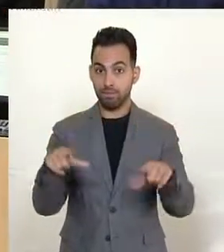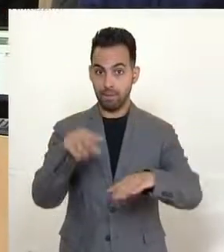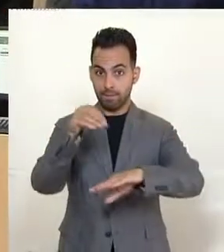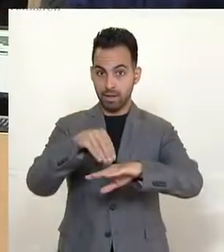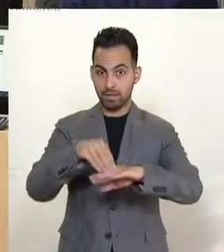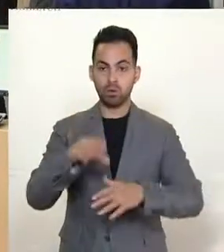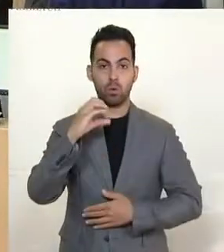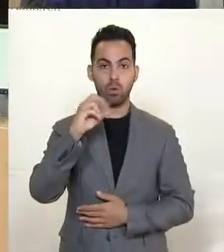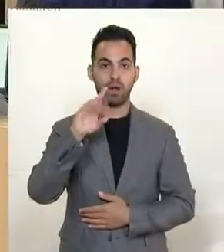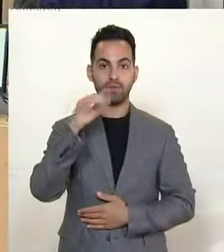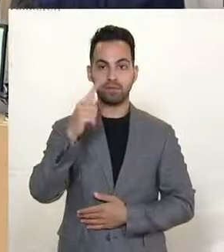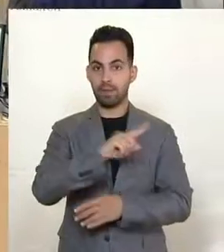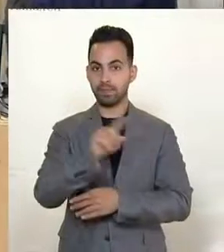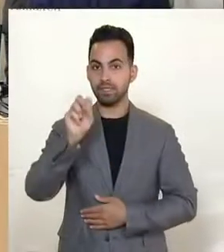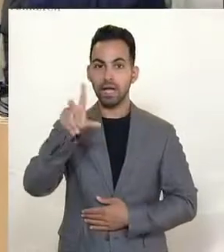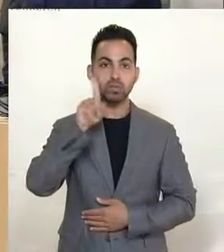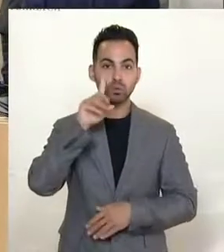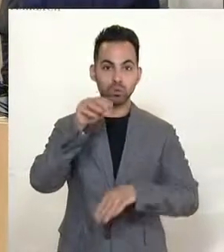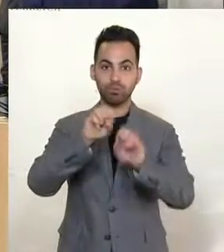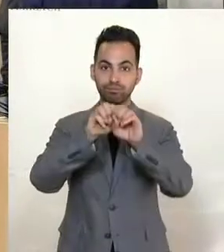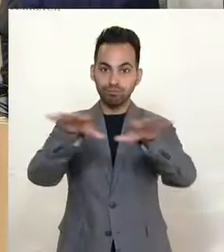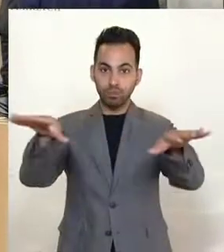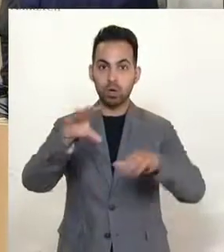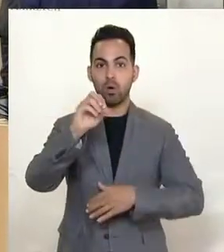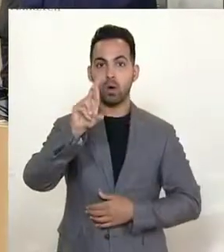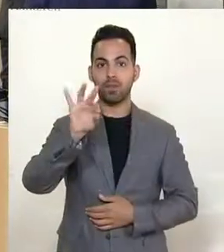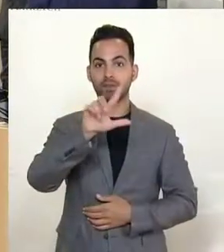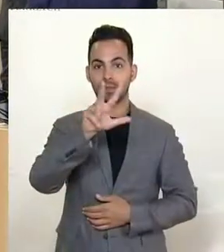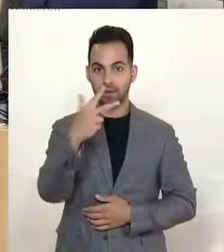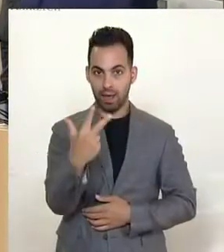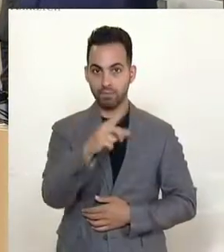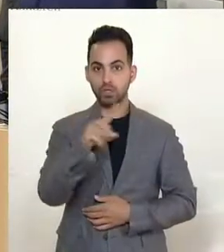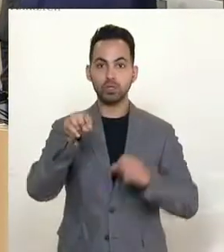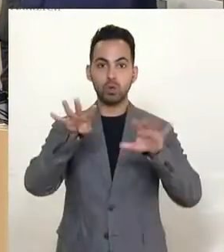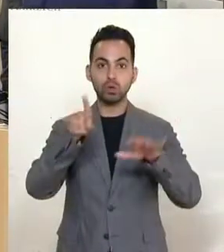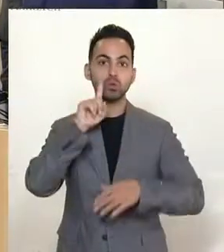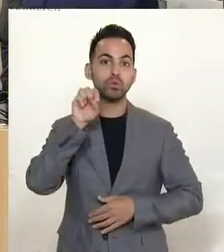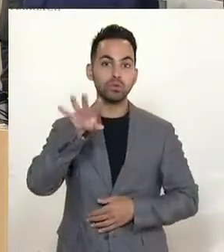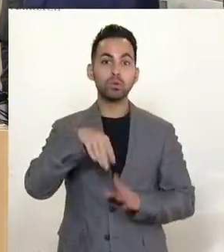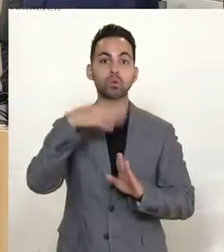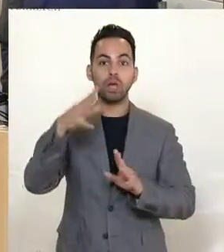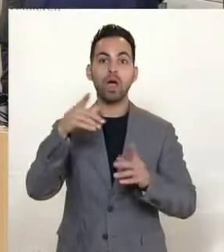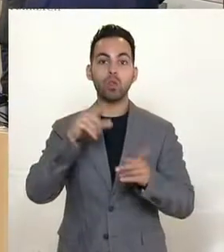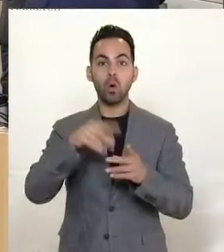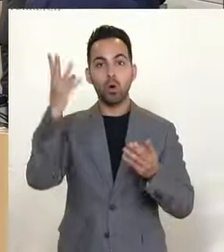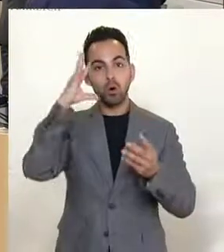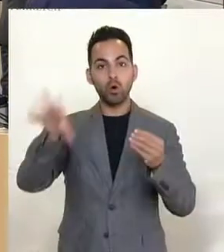ORF 2 bis 13 Uhr überträgt, der ORF 3 dann bis 19.15 Uhr und anschließend wird sie kommentiert in der TV-TEC übertragen.